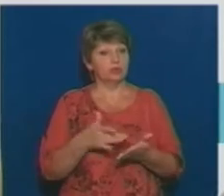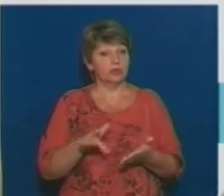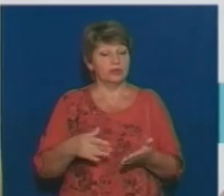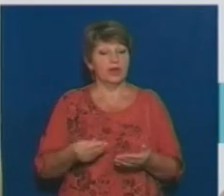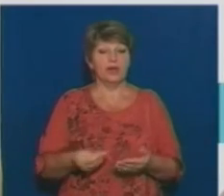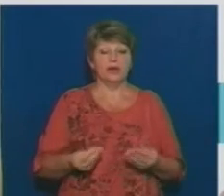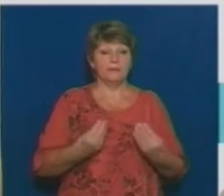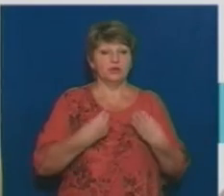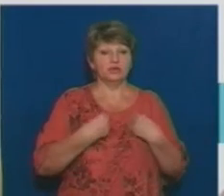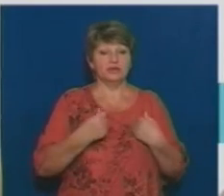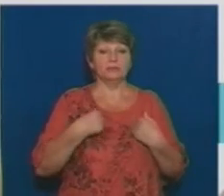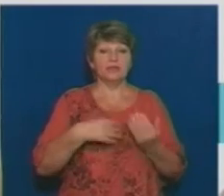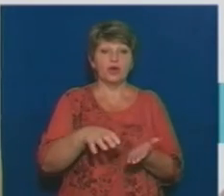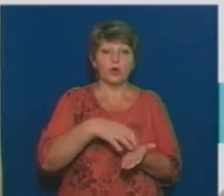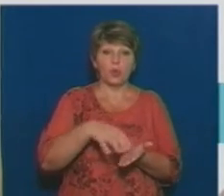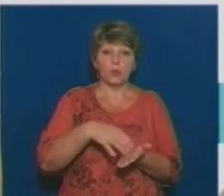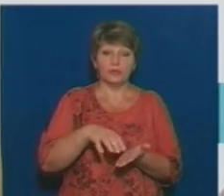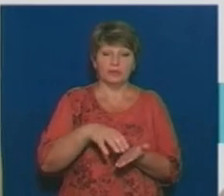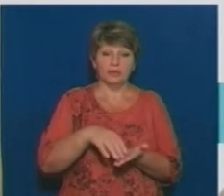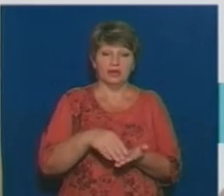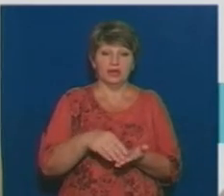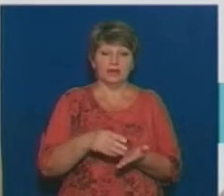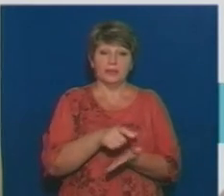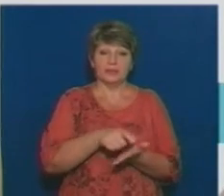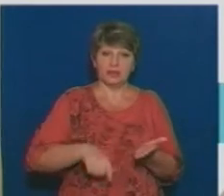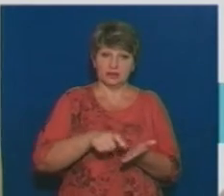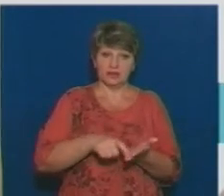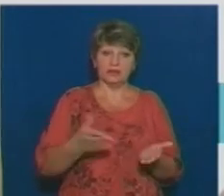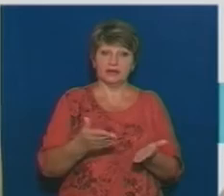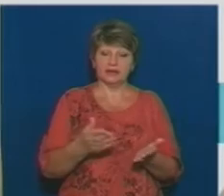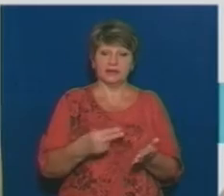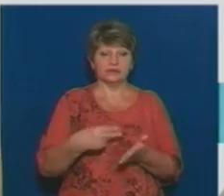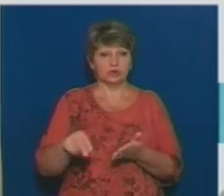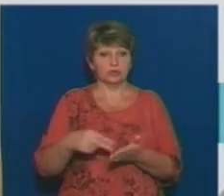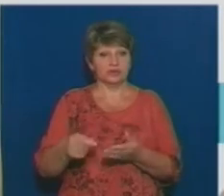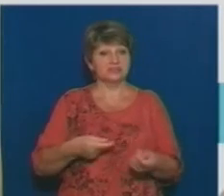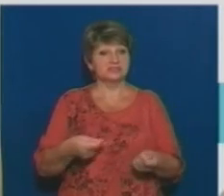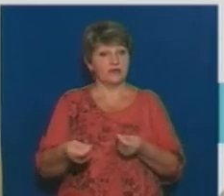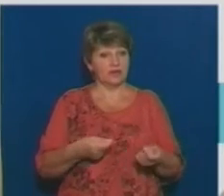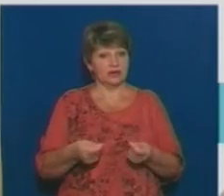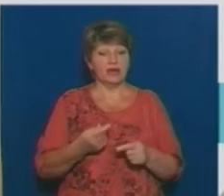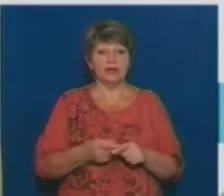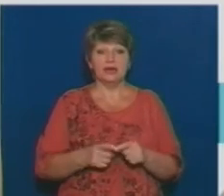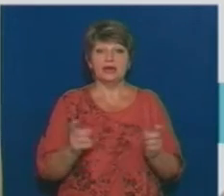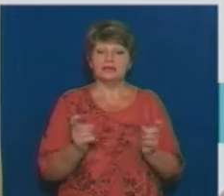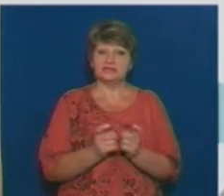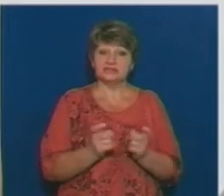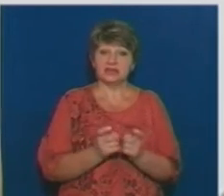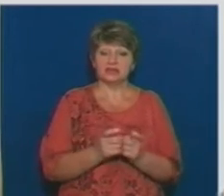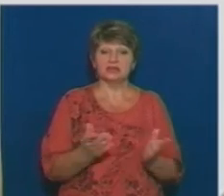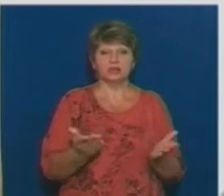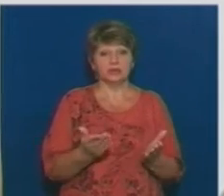мені подавали копії накладних, по яким відпускаються товари. Адже, ну, я пам'ятаю всі резонансні скандали, які були навколо